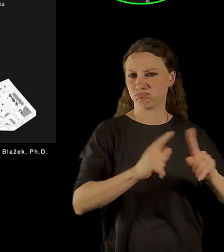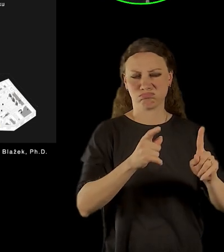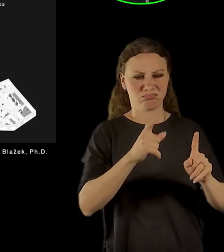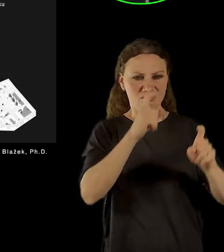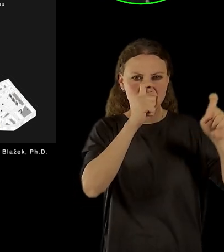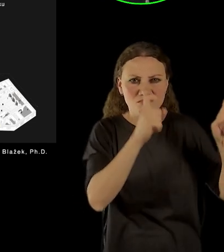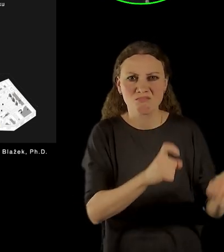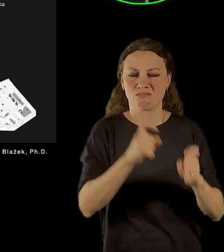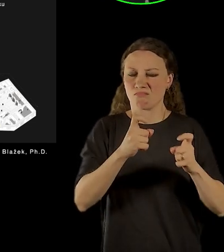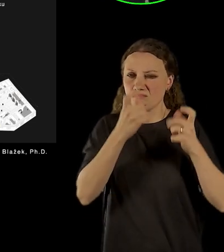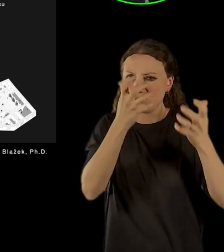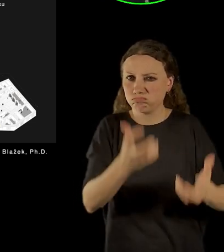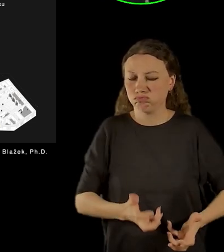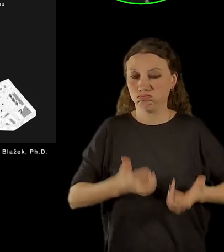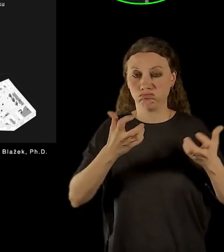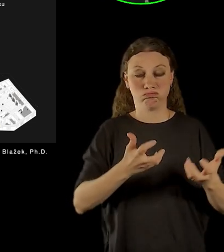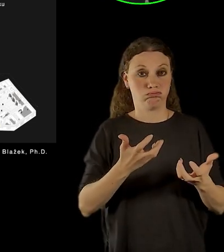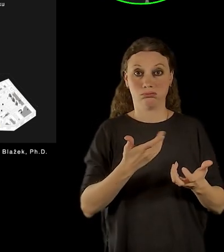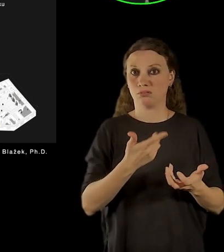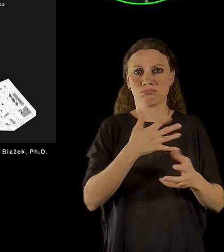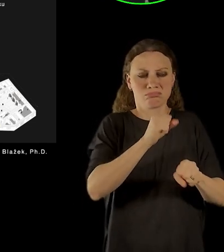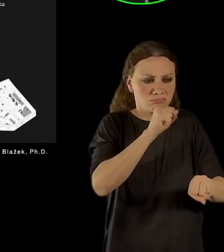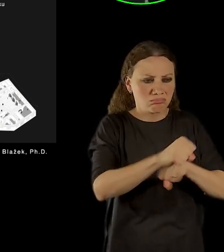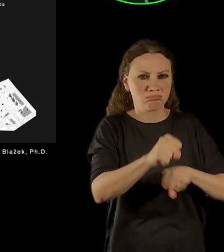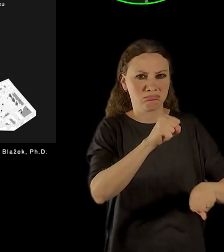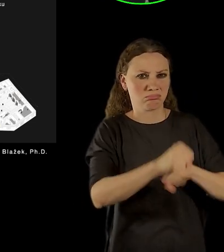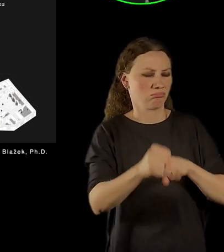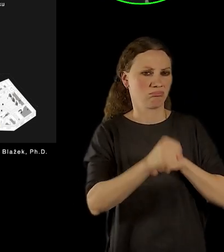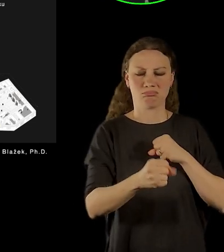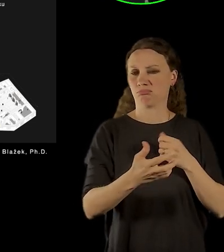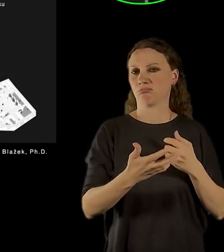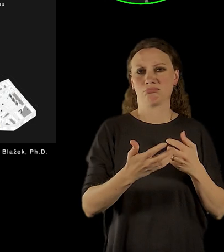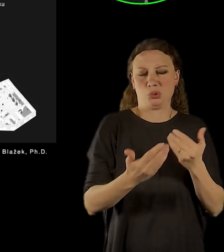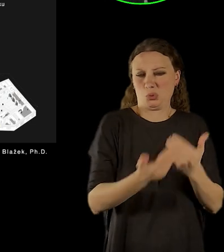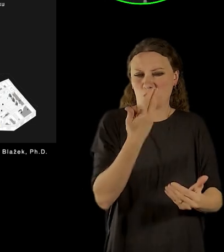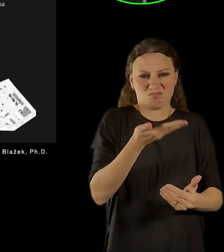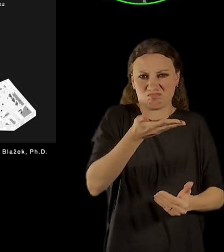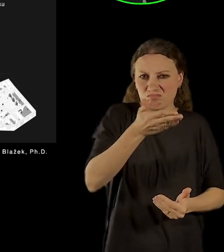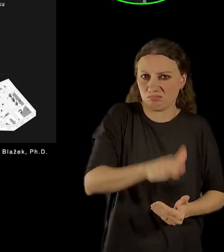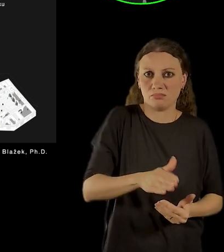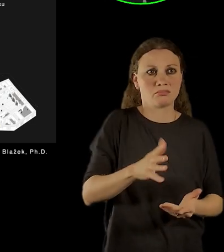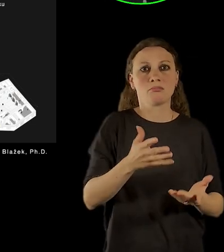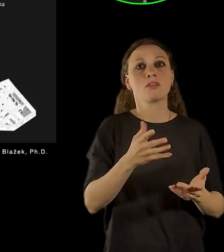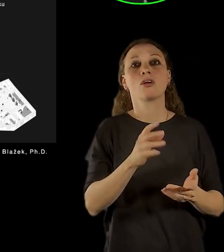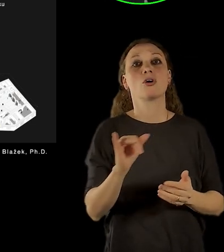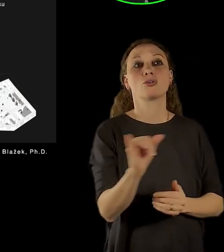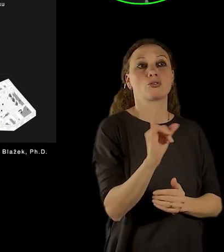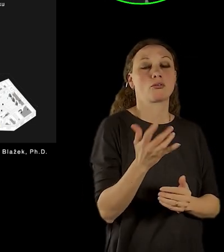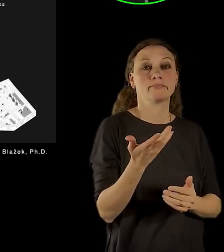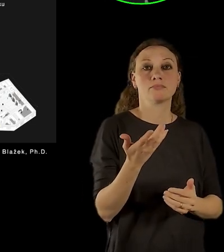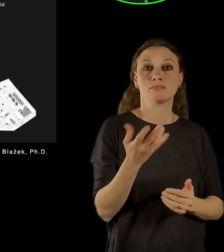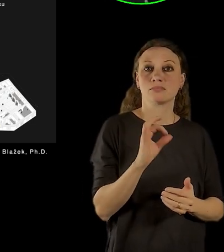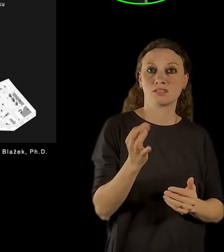různé nástroje, kterými trápil ty lidi. Dá se říct, téměř vlastně nikdo nebyl schopen